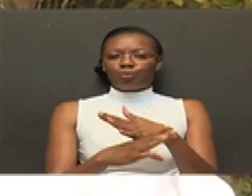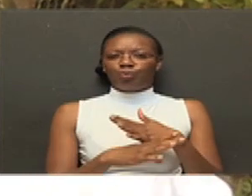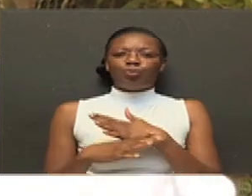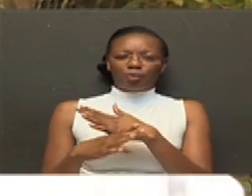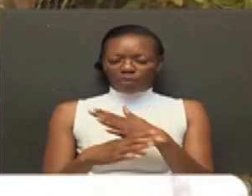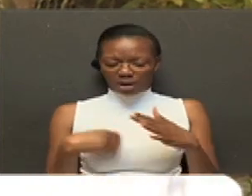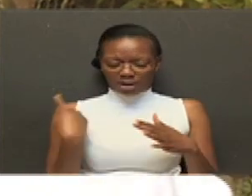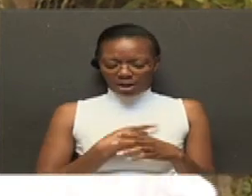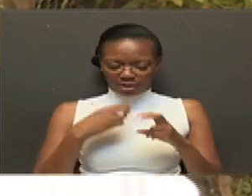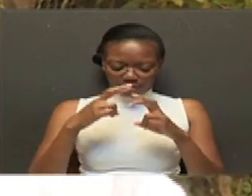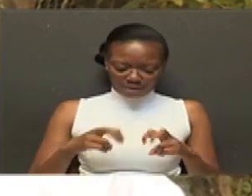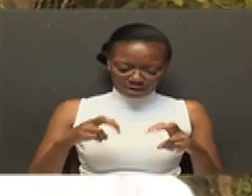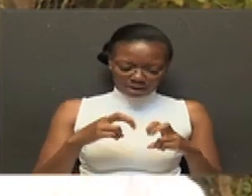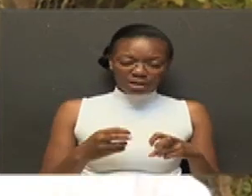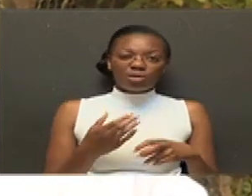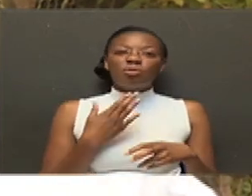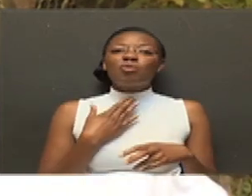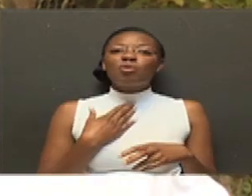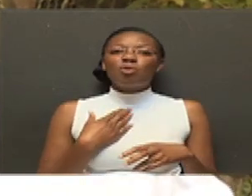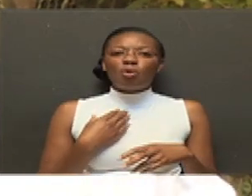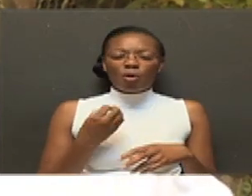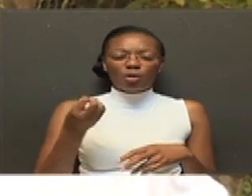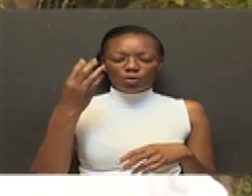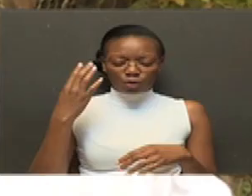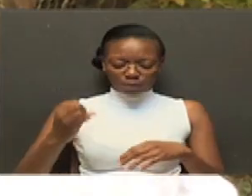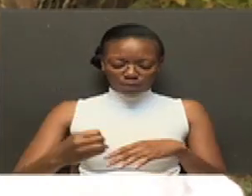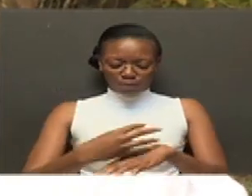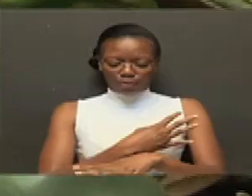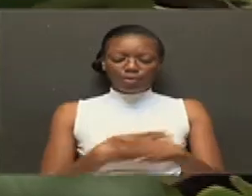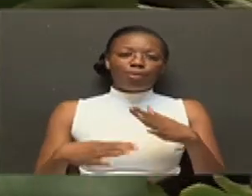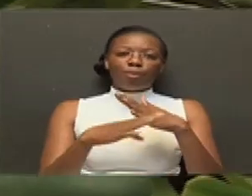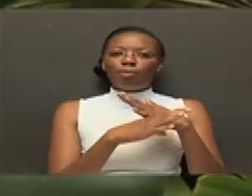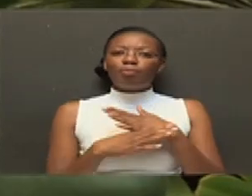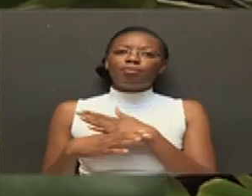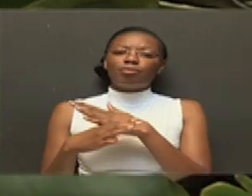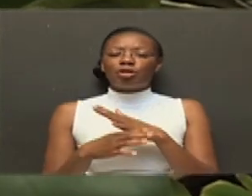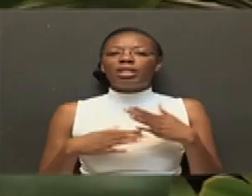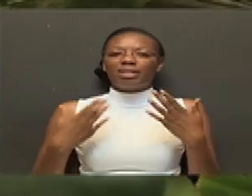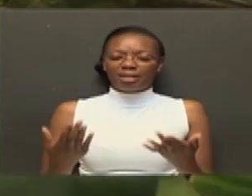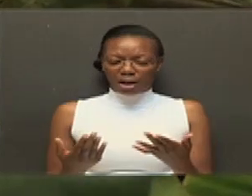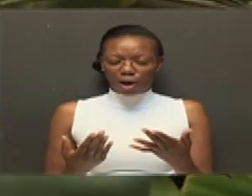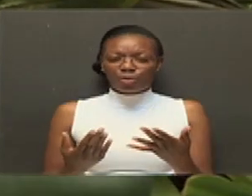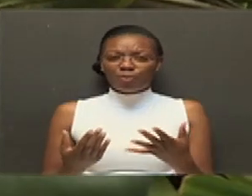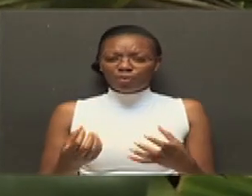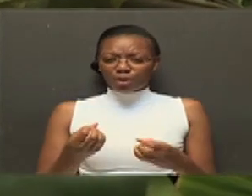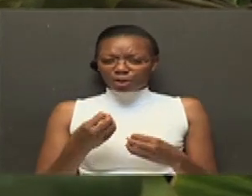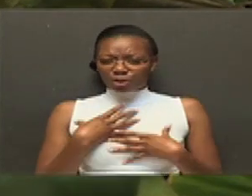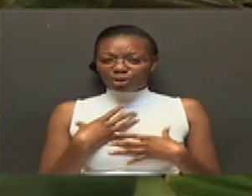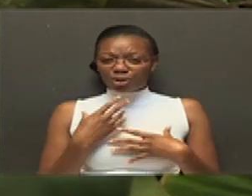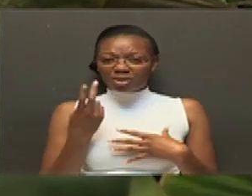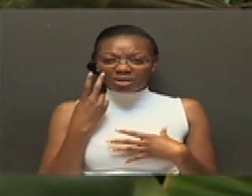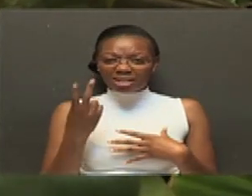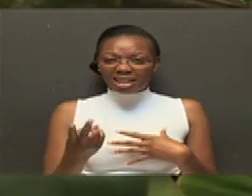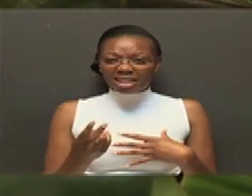tunagalia kijua Kenya kuna shida mingisi ya cancer na mwili kama haya. Usistahajabu kuwana hata haisin